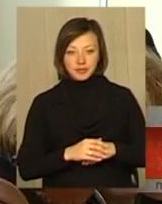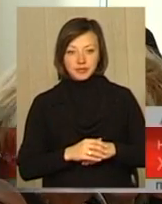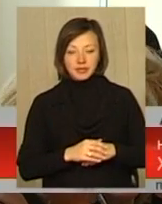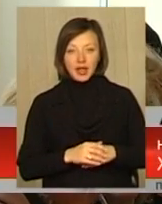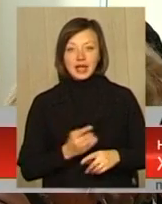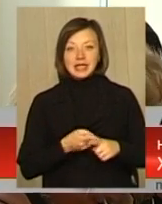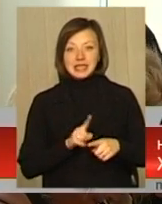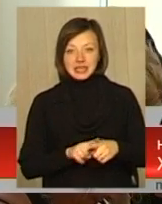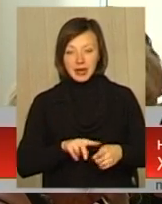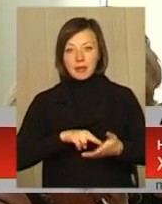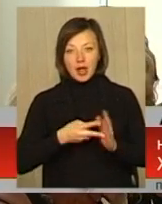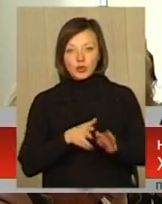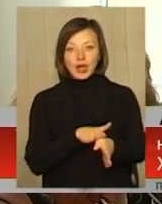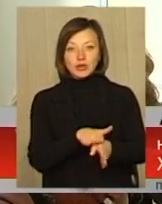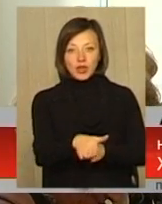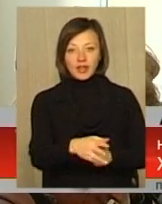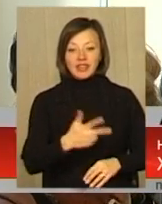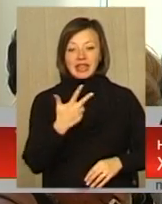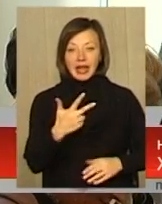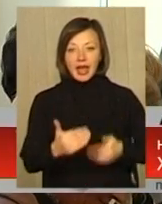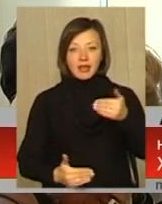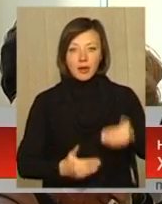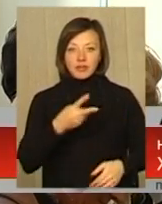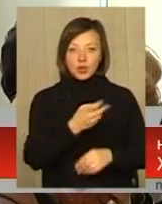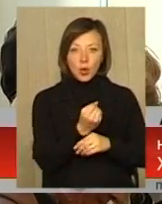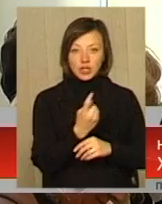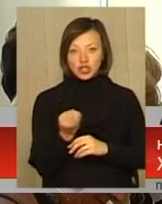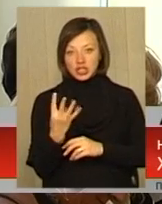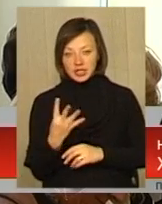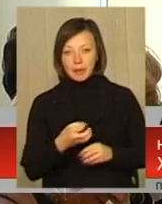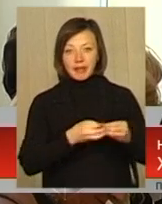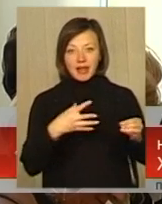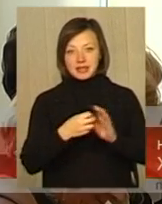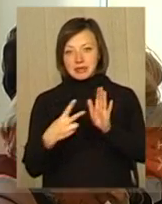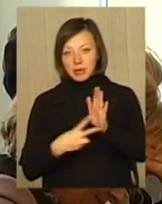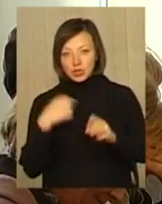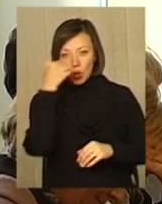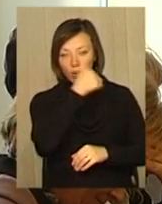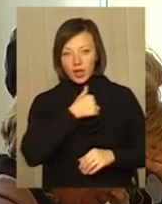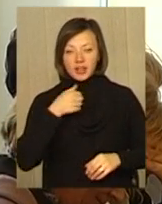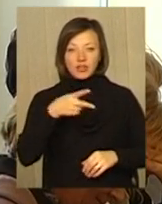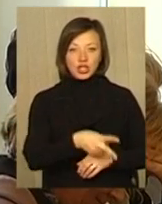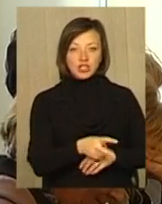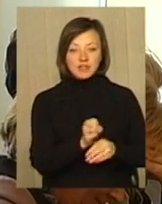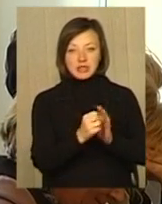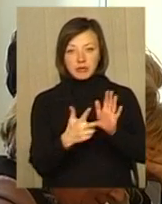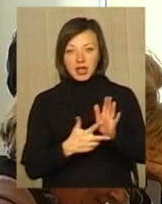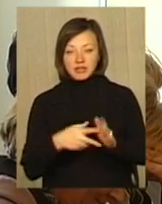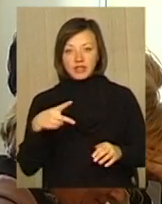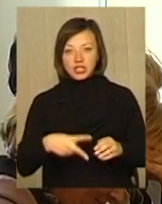етапи – 2011-2014 роки, 2015-2017 роки, 2018